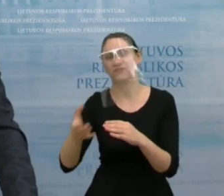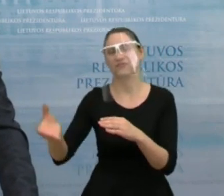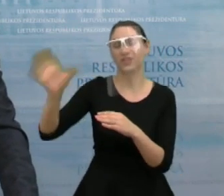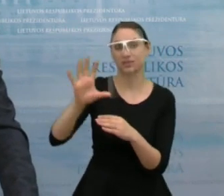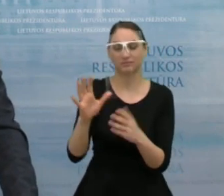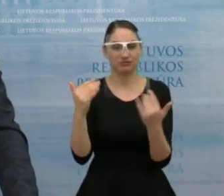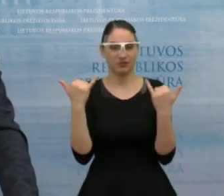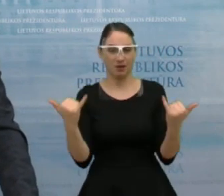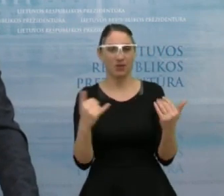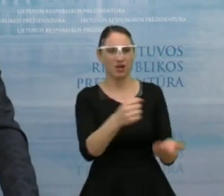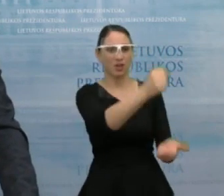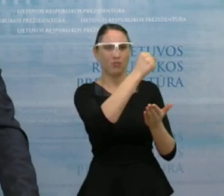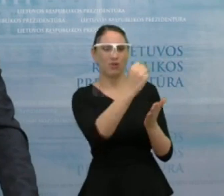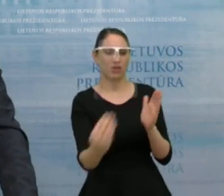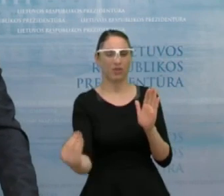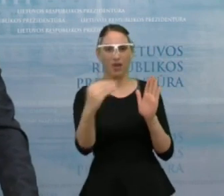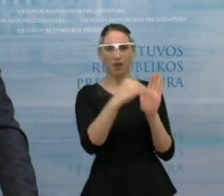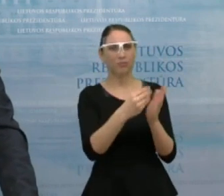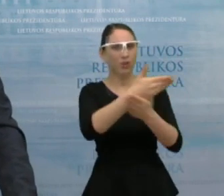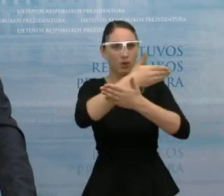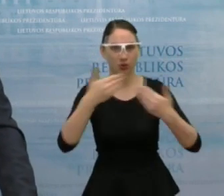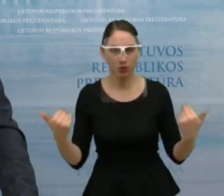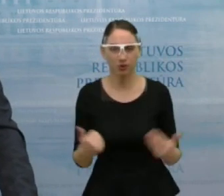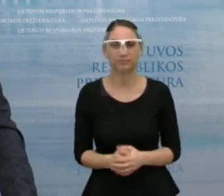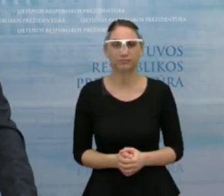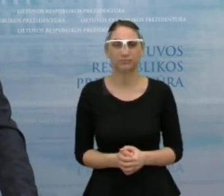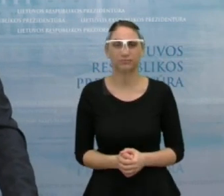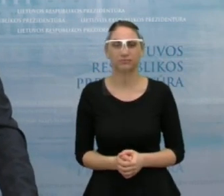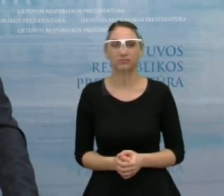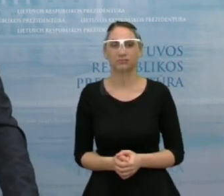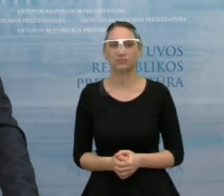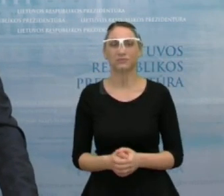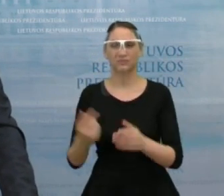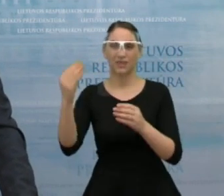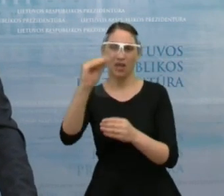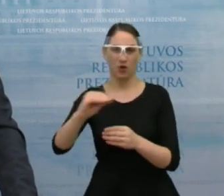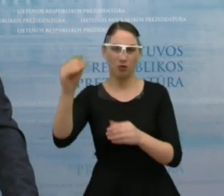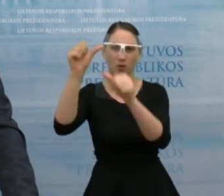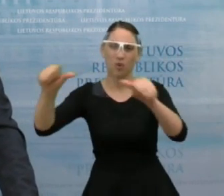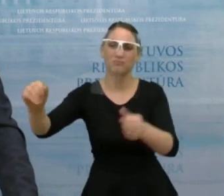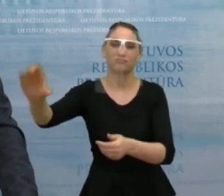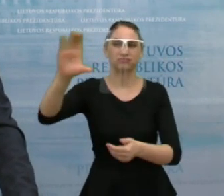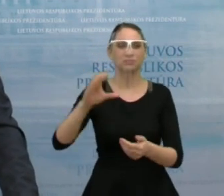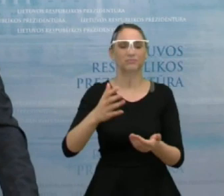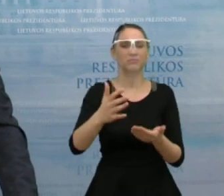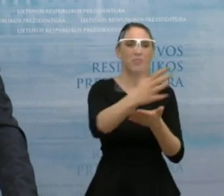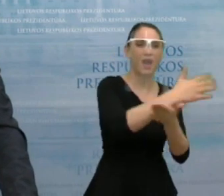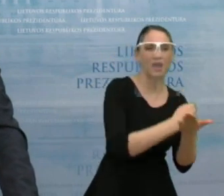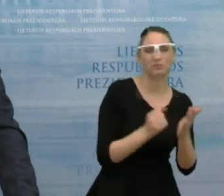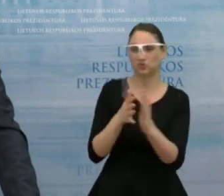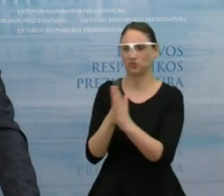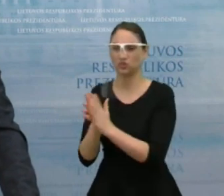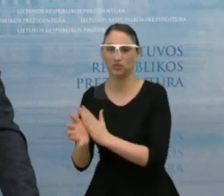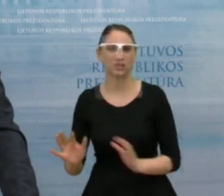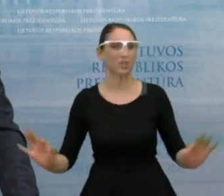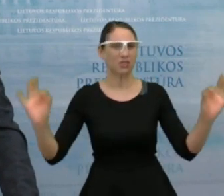nėra įtrauktos į biudžetą. Kaip ir paėmos ir išlaidos, šiuo Europinių lėšų nėra įtrauktos dėl to, kad